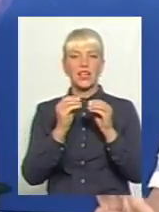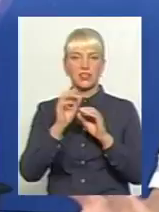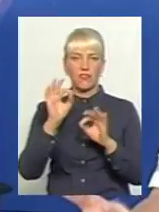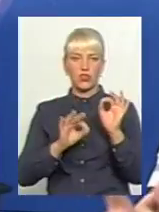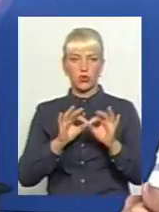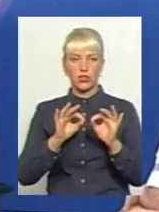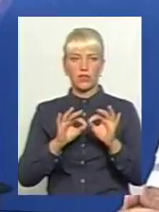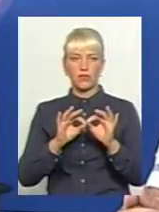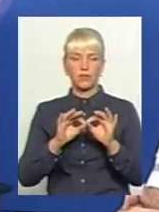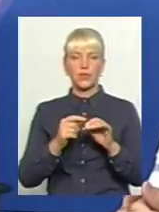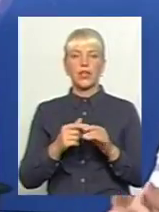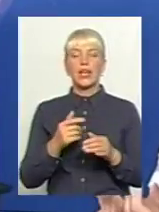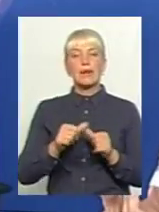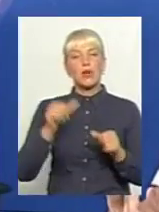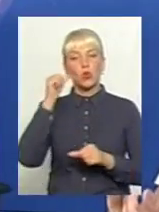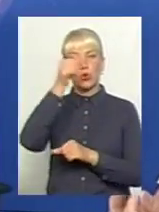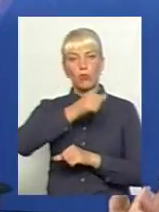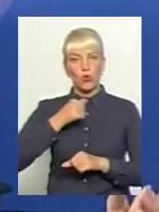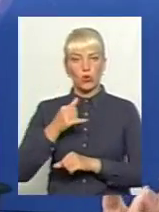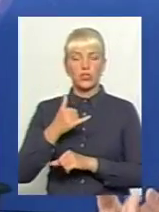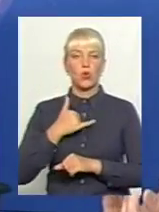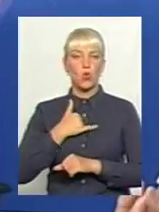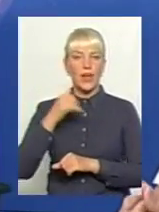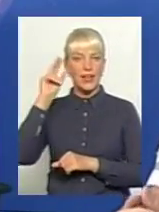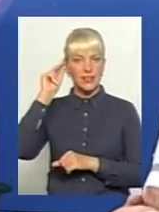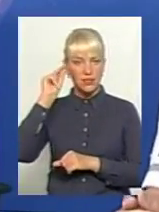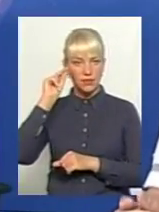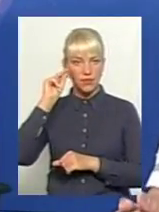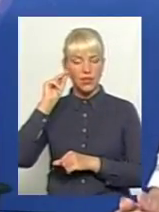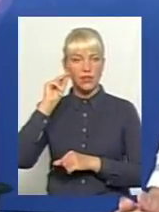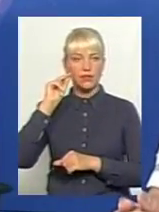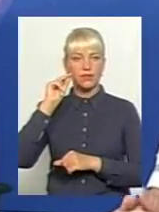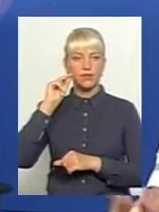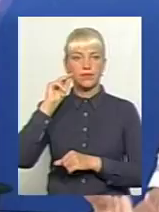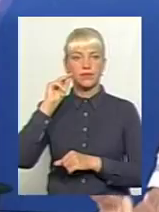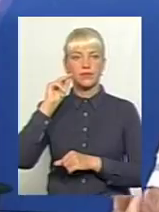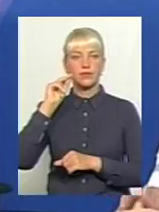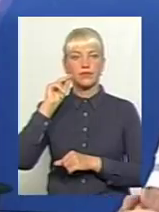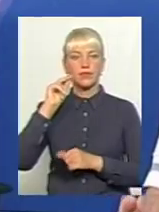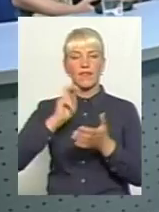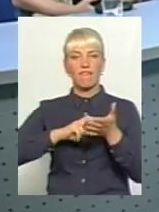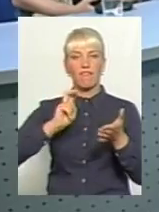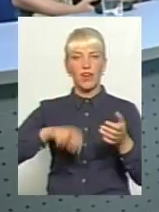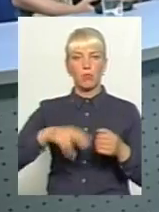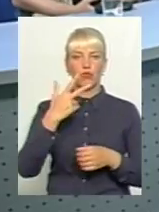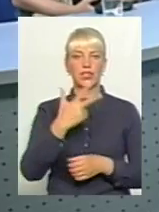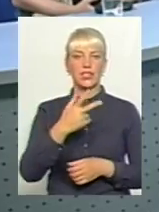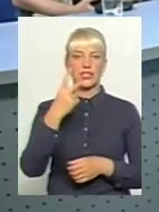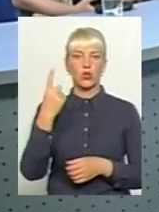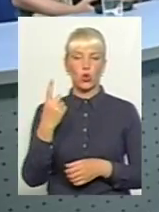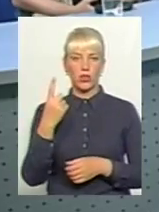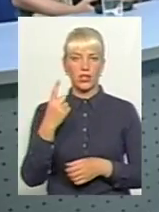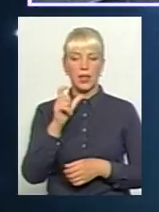старті цифри за минулий рік. У нас вибуло за минулий рік 31 пацієнт з гемодіалізу.